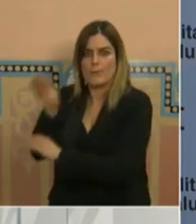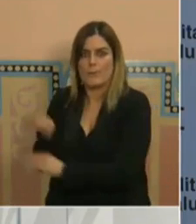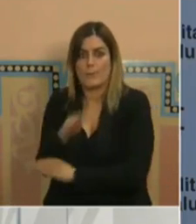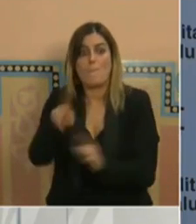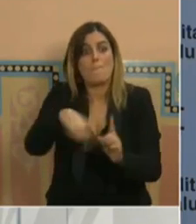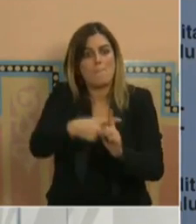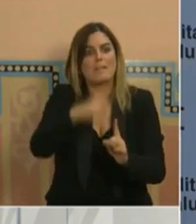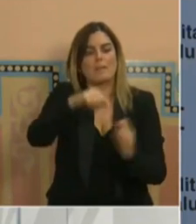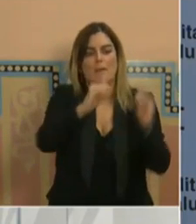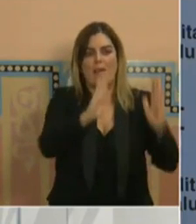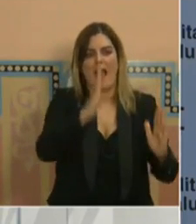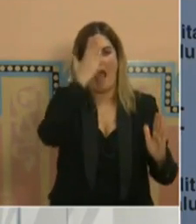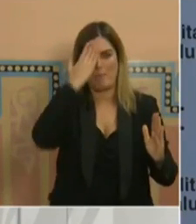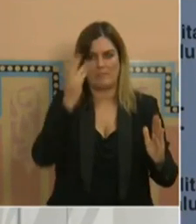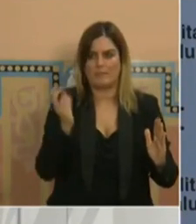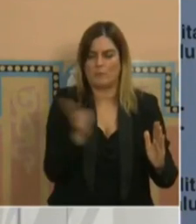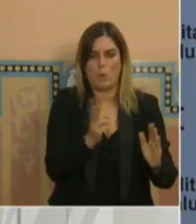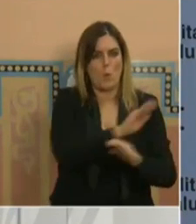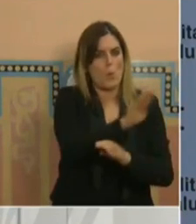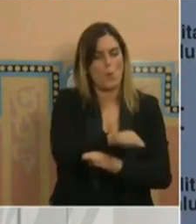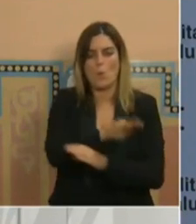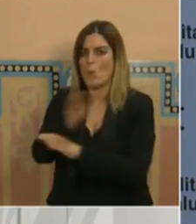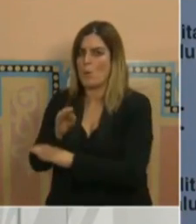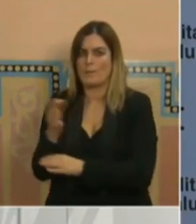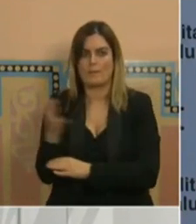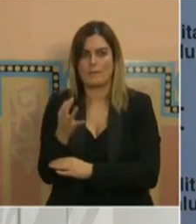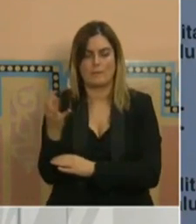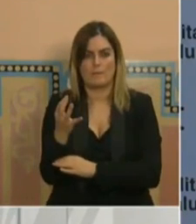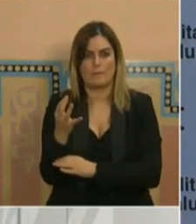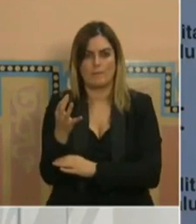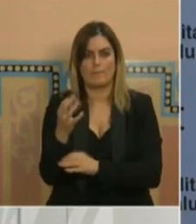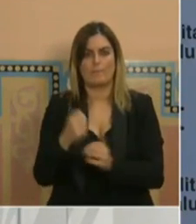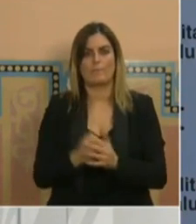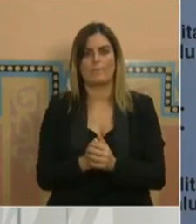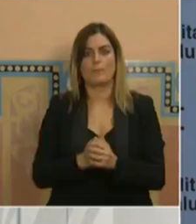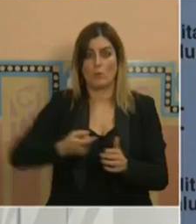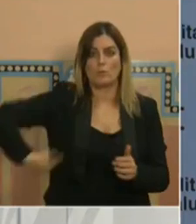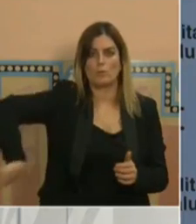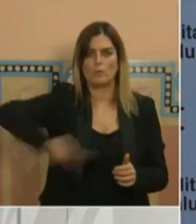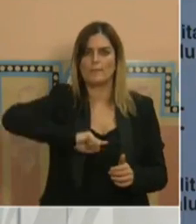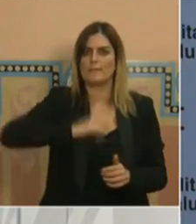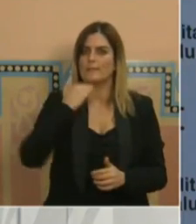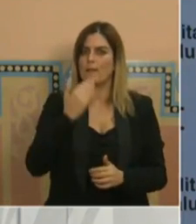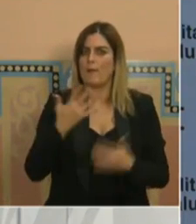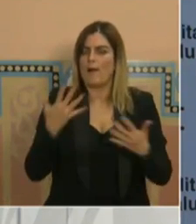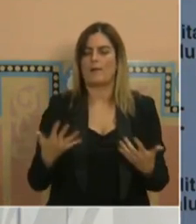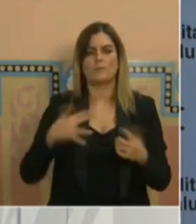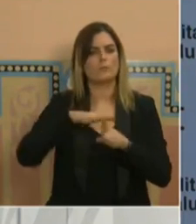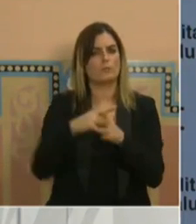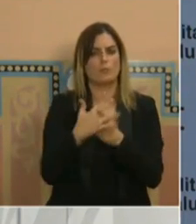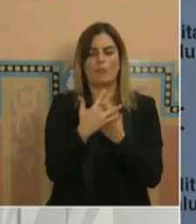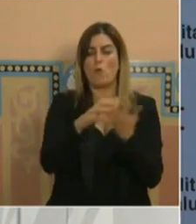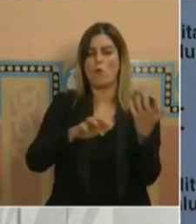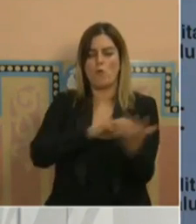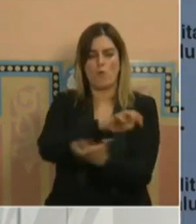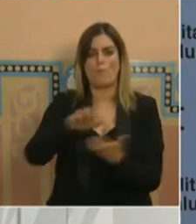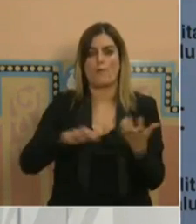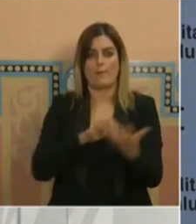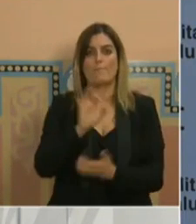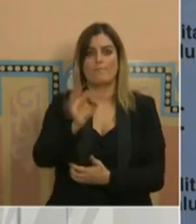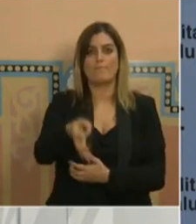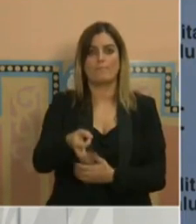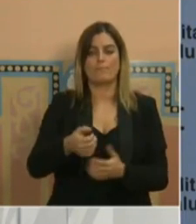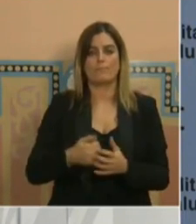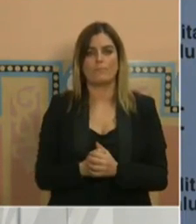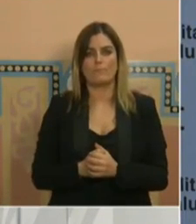resposta a la situació epidemiològica. I, evidentment, sabem que la situació és molt complicada, que